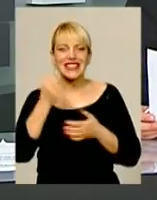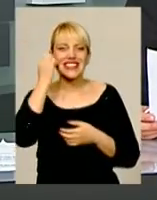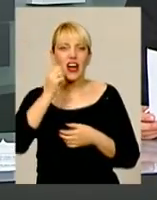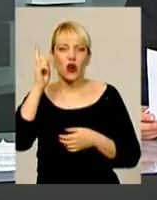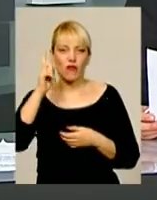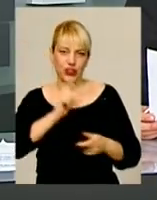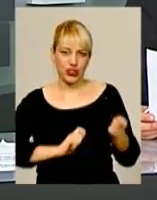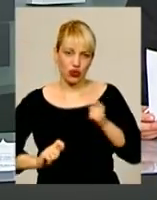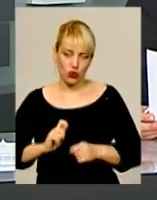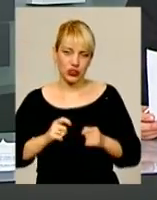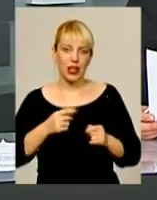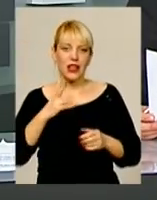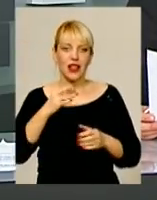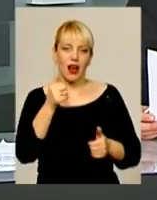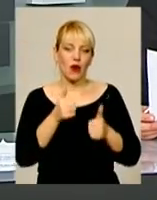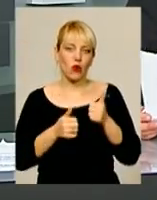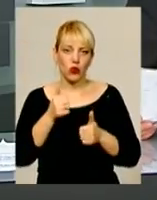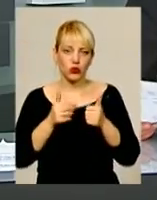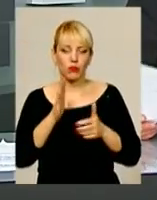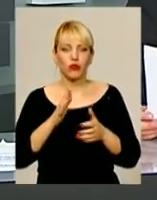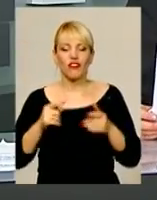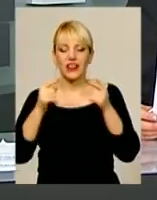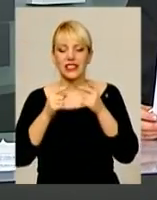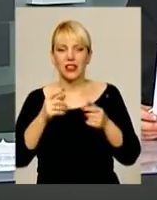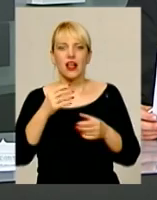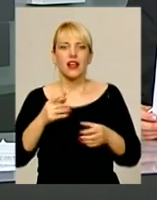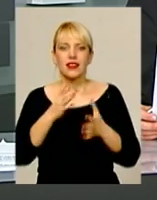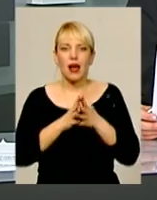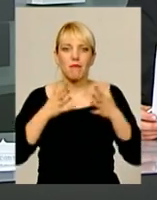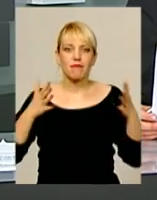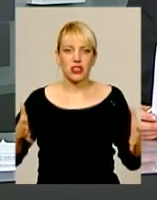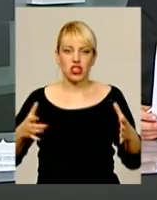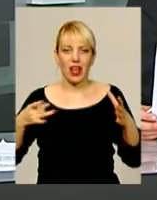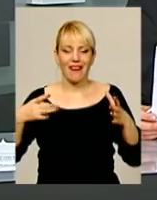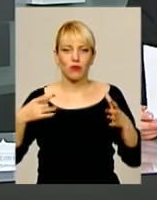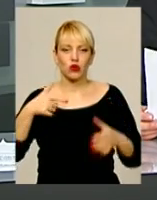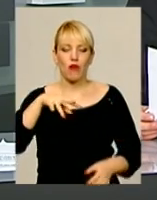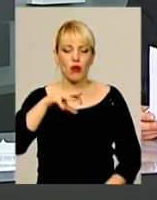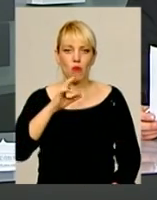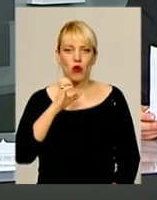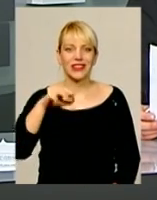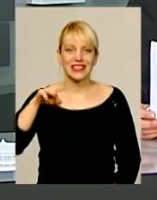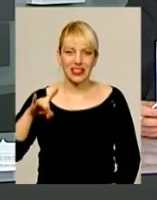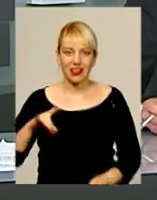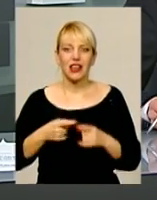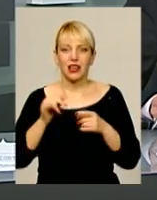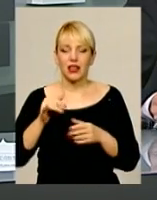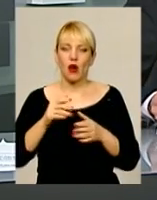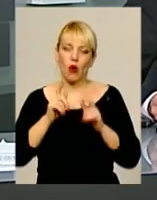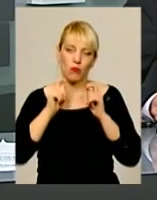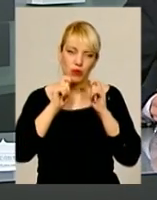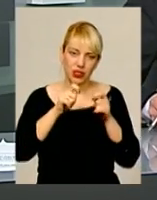«Гарбузіла-2016» визначатимуть найбільшого гарбузового монстра. Глядачам обіцяють багато сюрпризів та